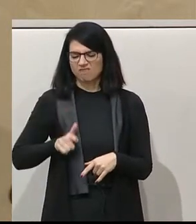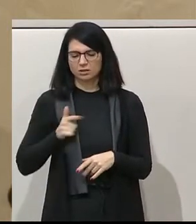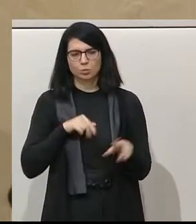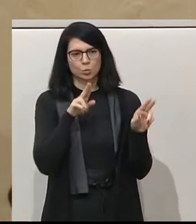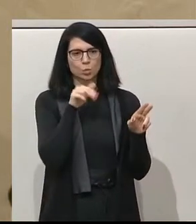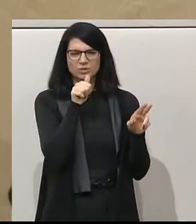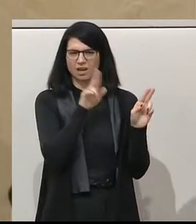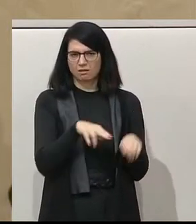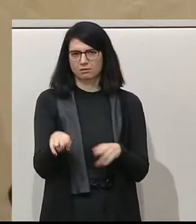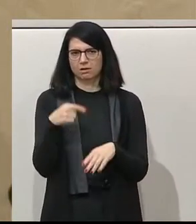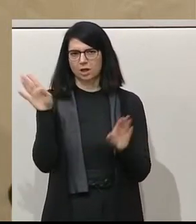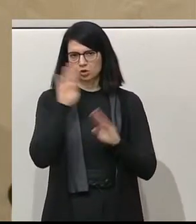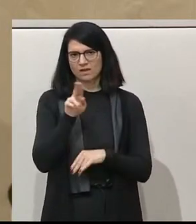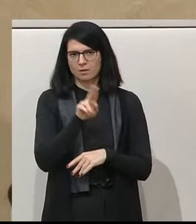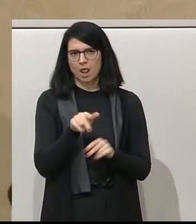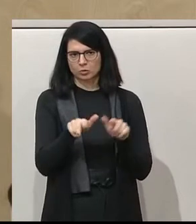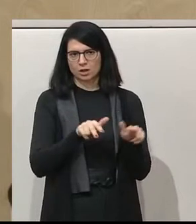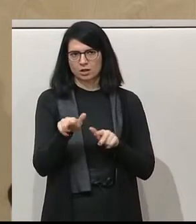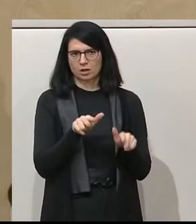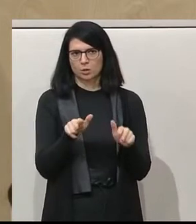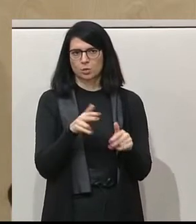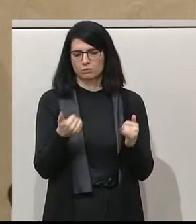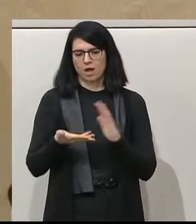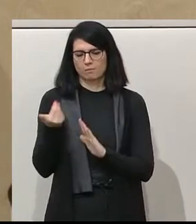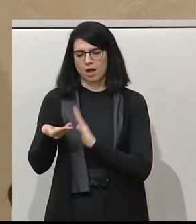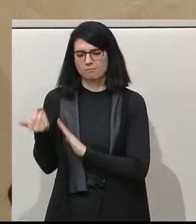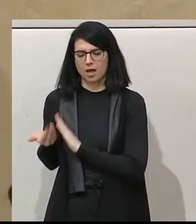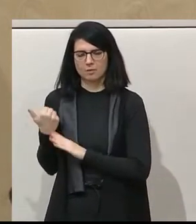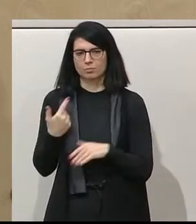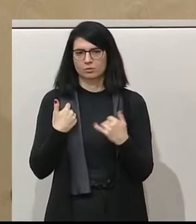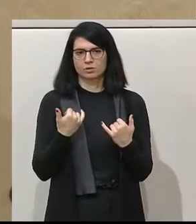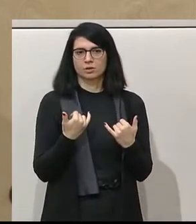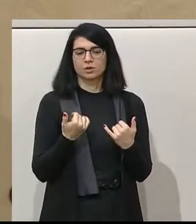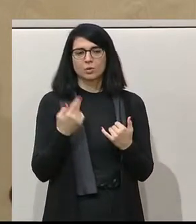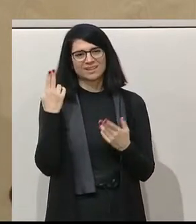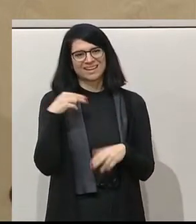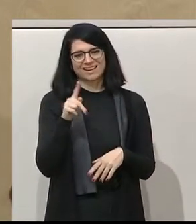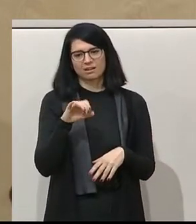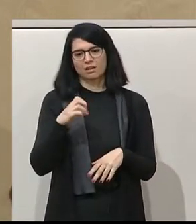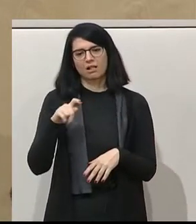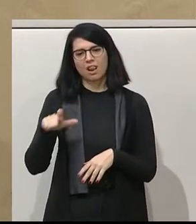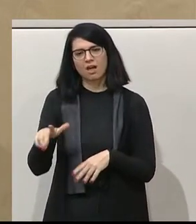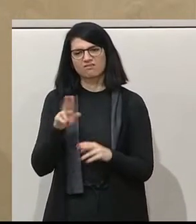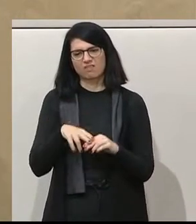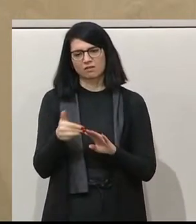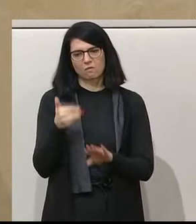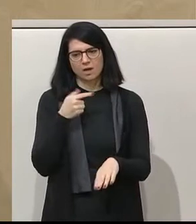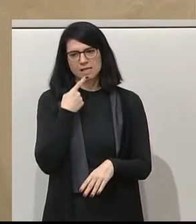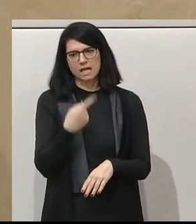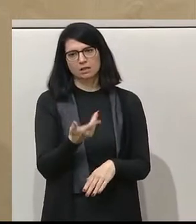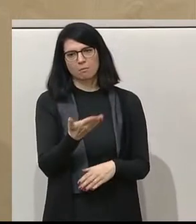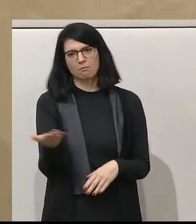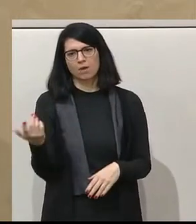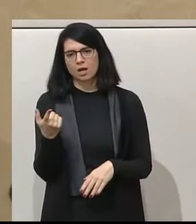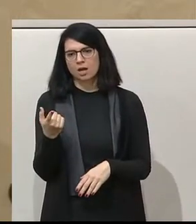schwarz-blauen Regierung nicht fortgesetzt werden und Herr Kickl, wenn Sie vorher angemerkt haben,